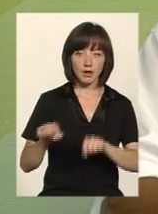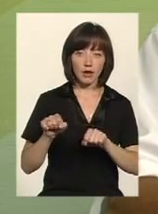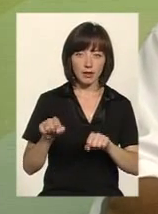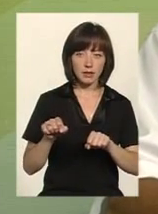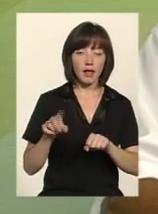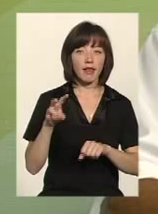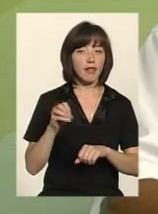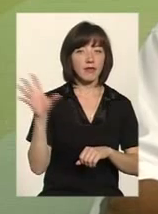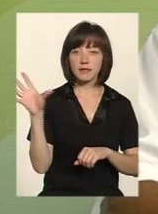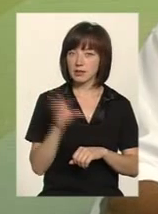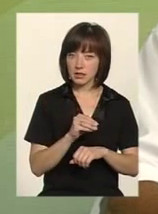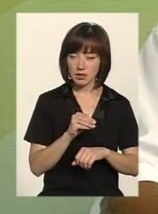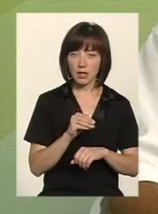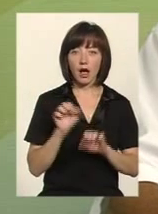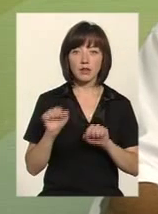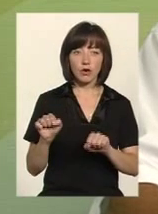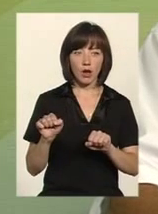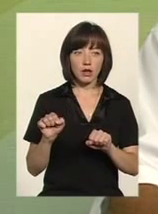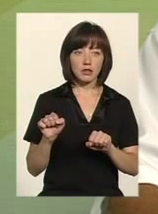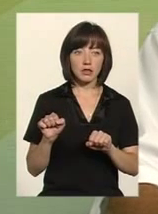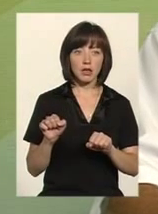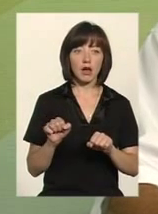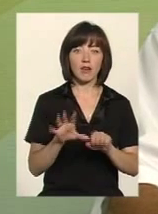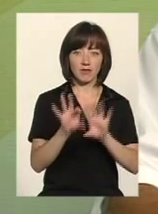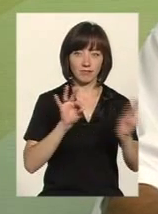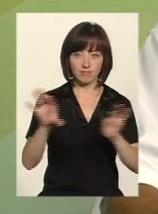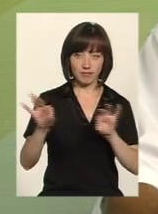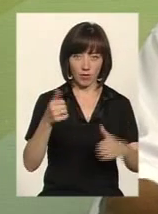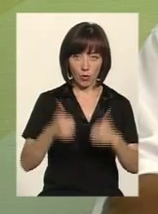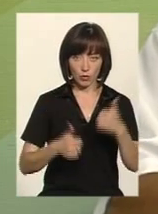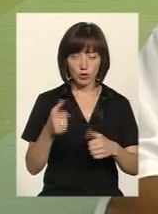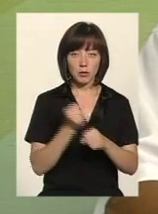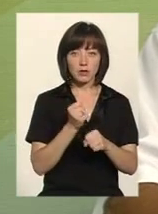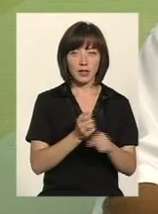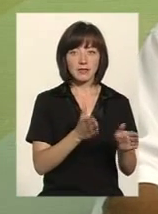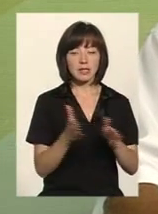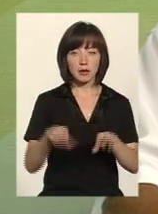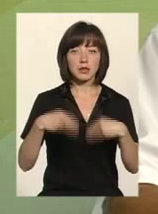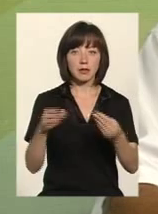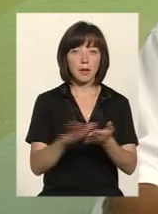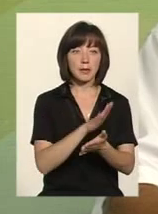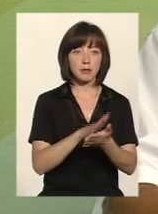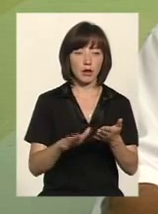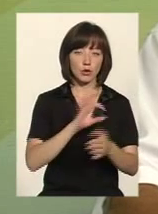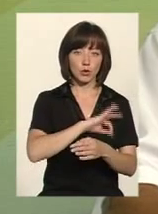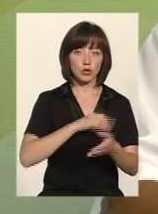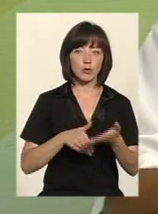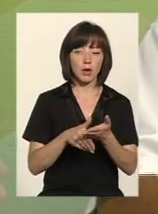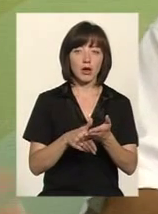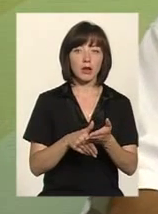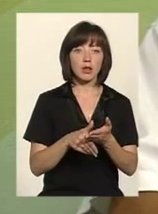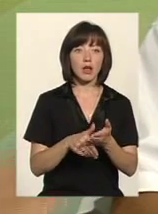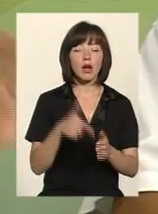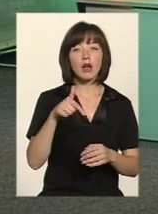Адвокати не всі. Адвокати пройшли відповідний конкурс для того, щоби працювати в системі наданням безоплатної правової допомоги. Я згодю вас.